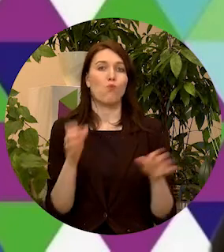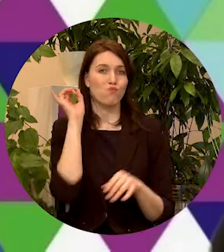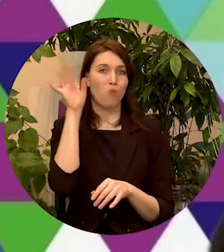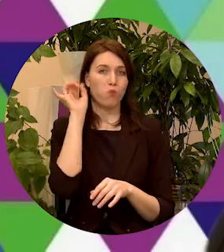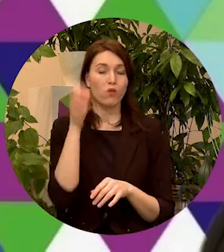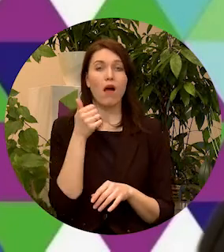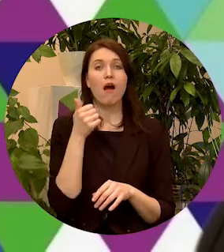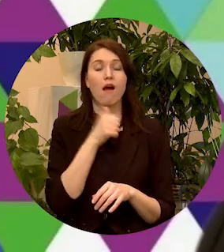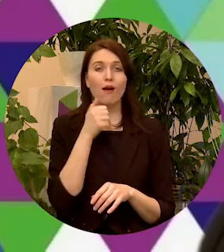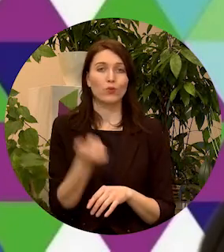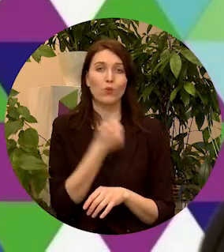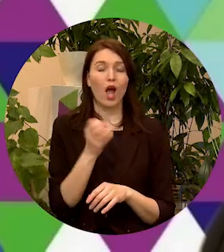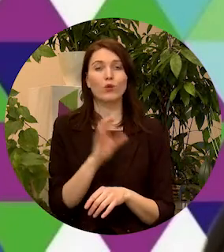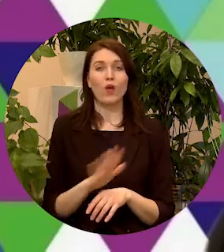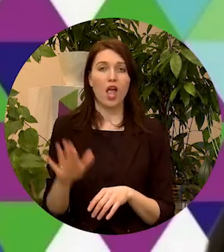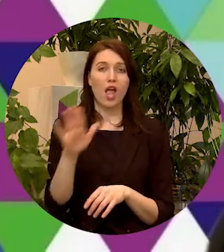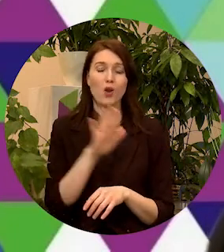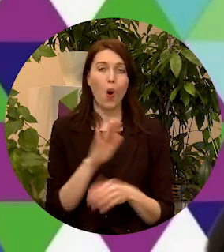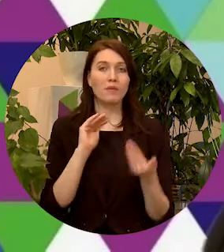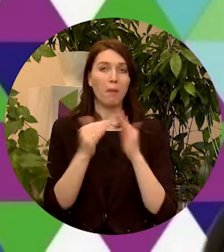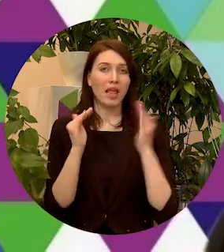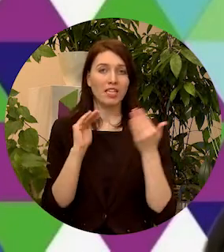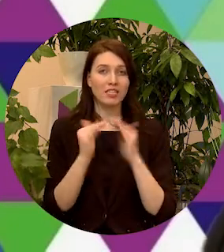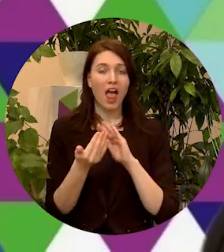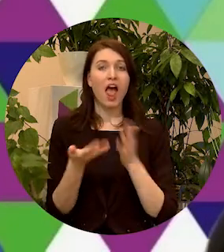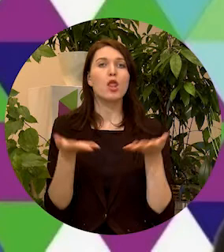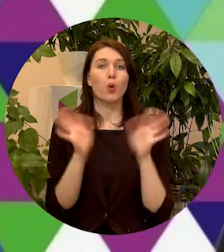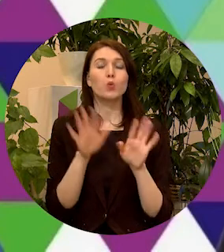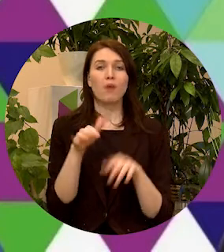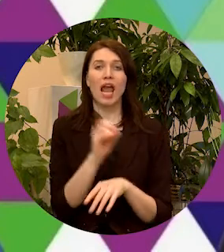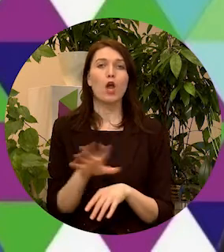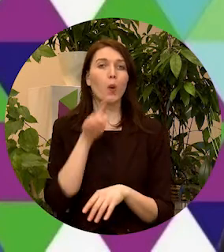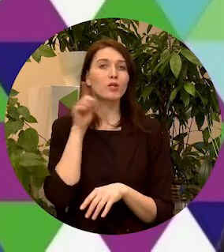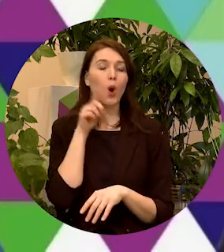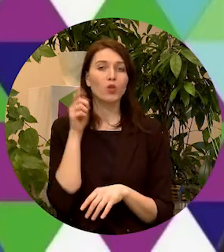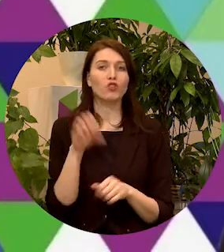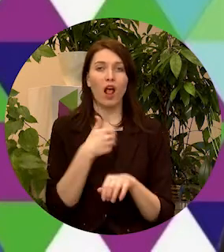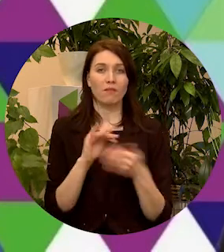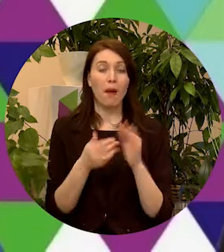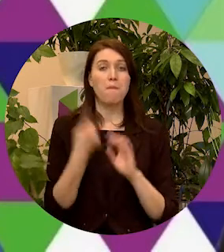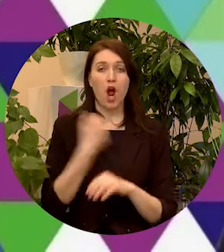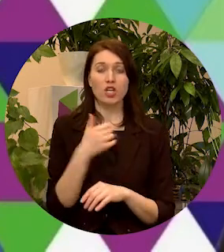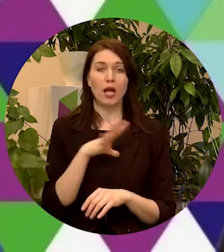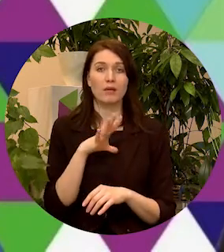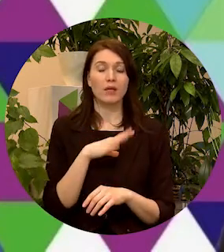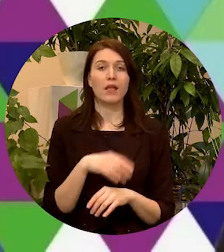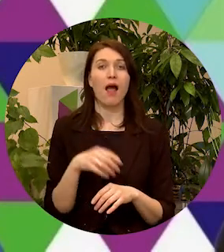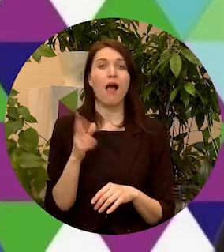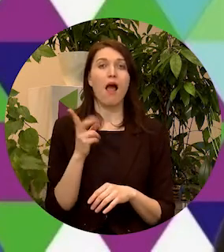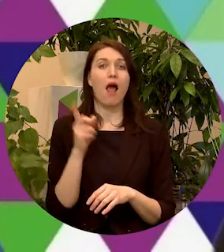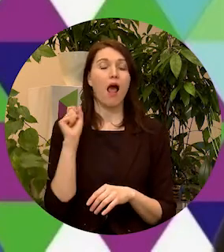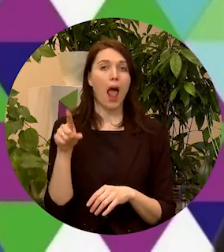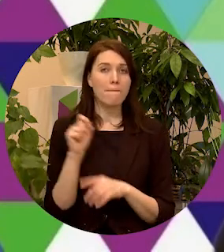Katru gadu kāda Eiropas pilsēta kļūst par Eiropas jauniešu galspilsētu. Pagājušā gadā tā bija klaipēta, šogad